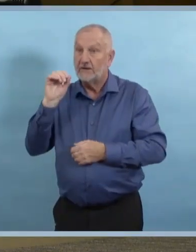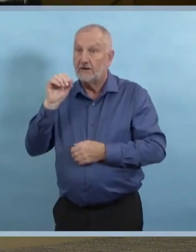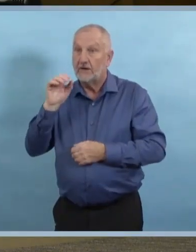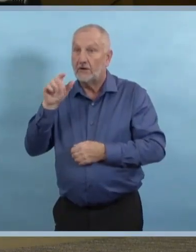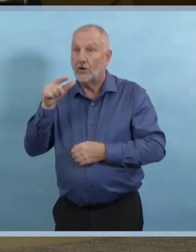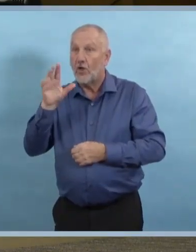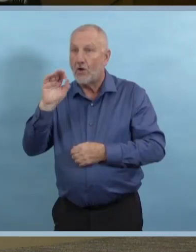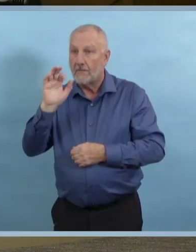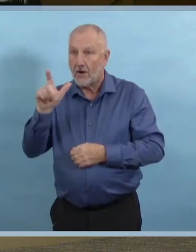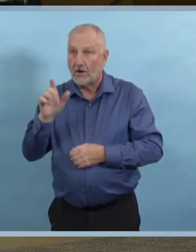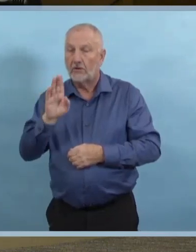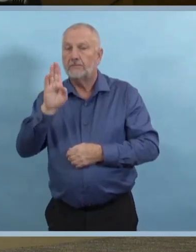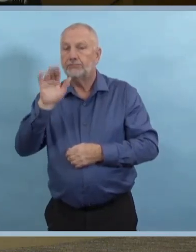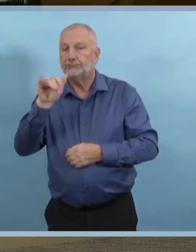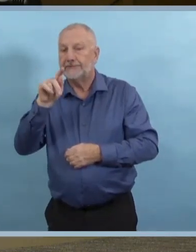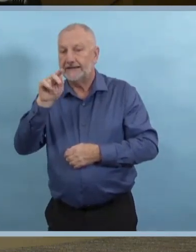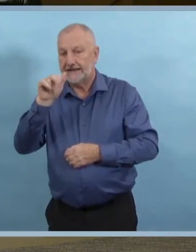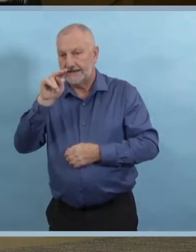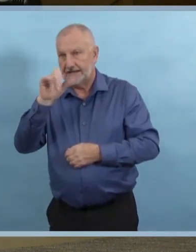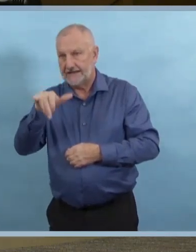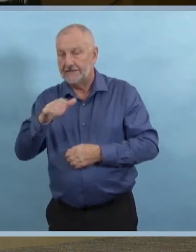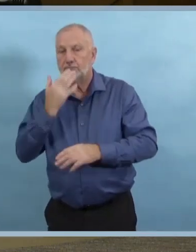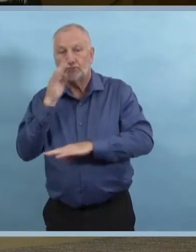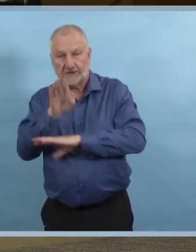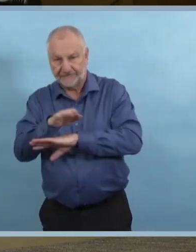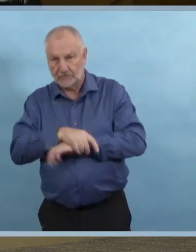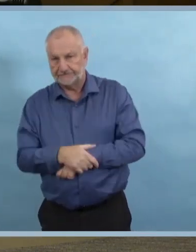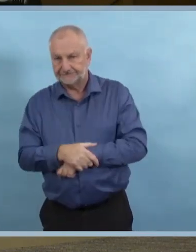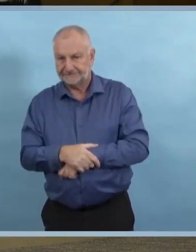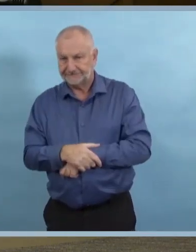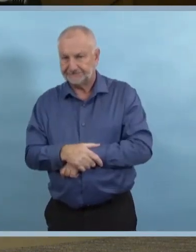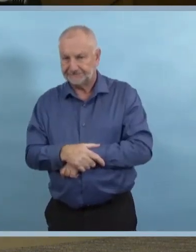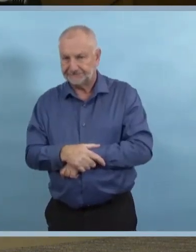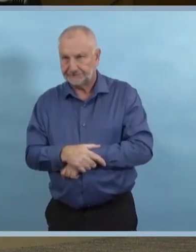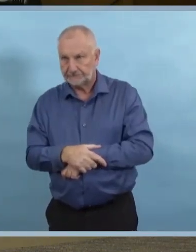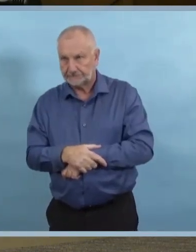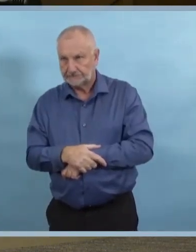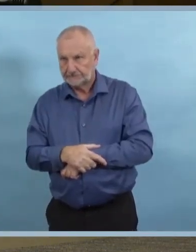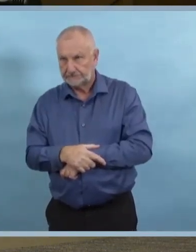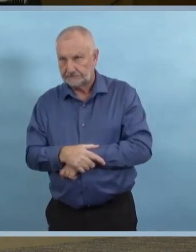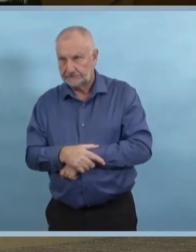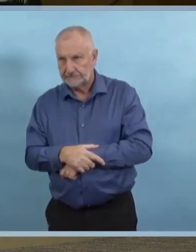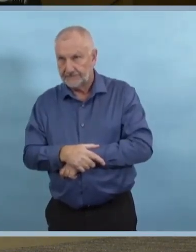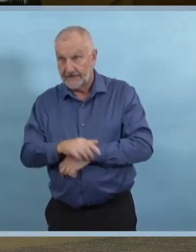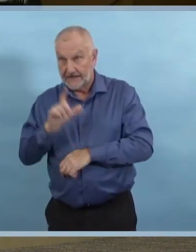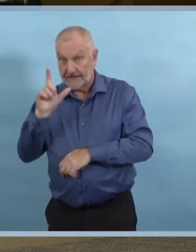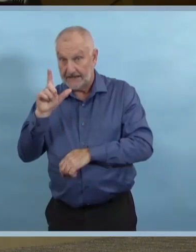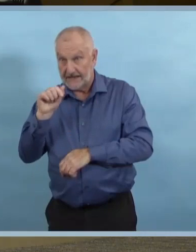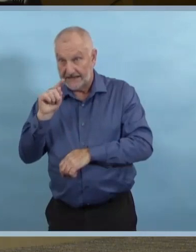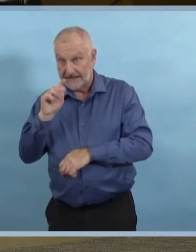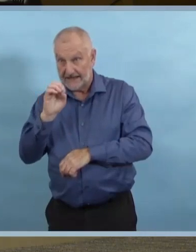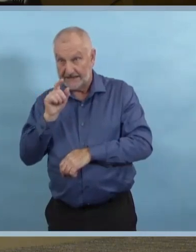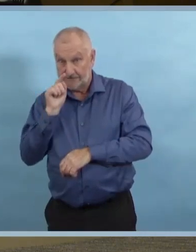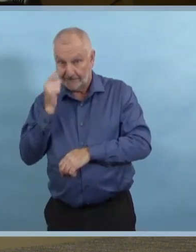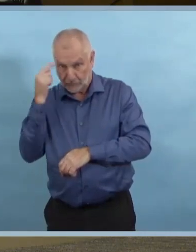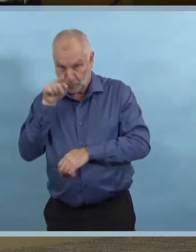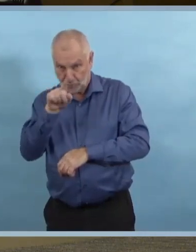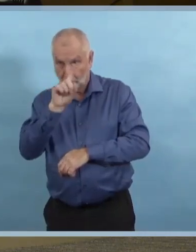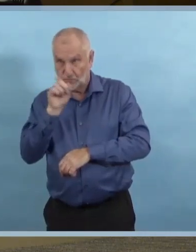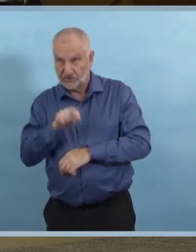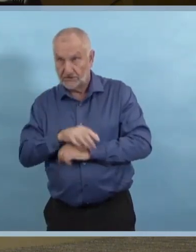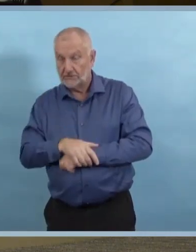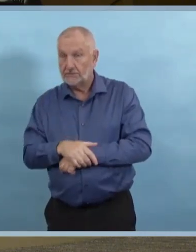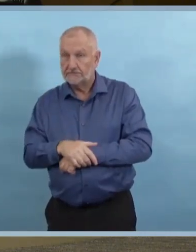Cette question est probablement pour vous, Lanette. Vous avez parlé, nous avons parlé d'un docteur à Saint